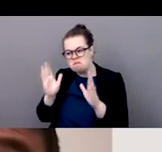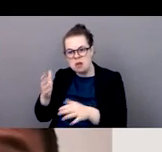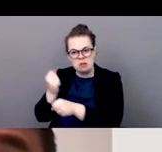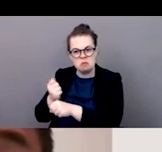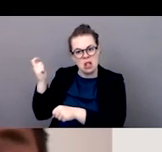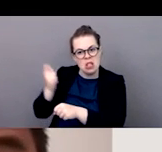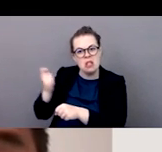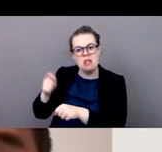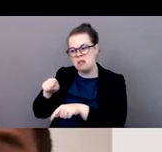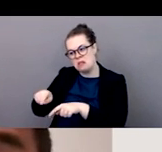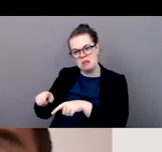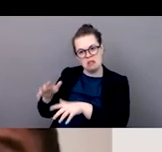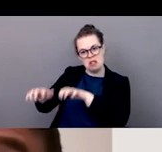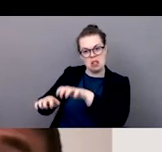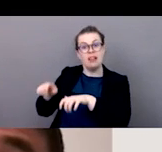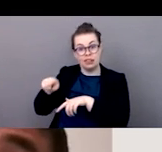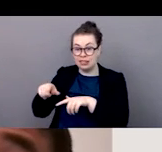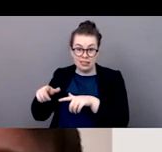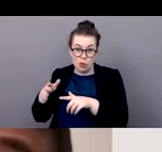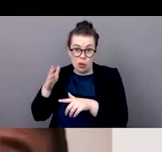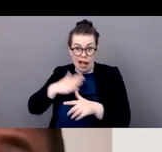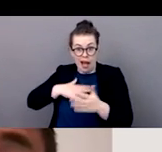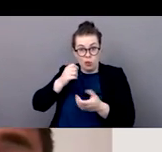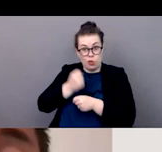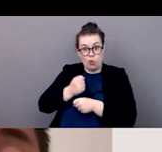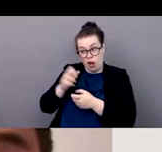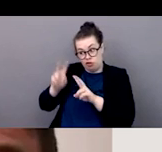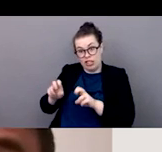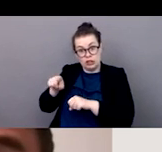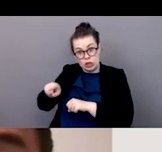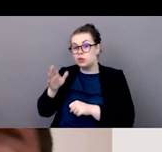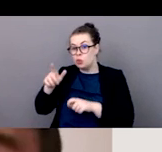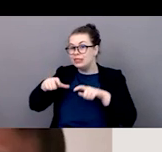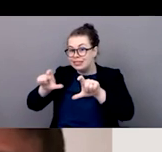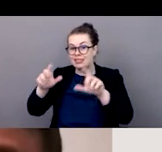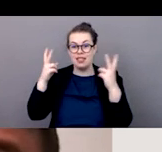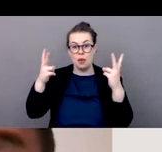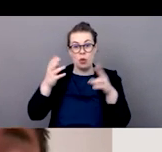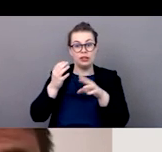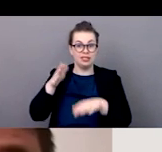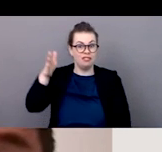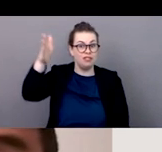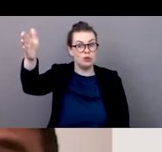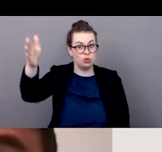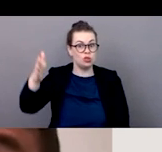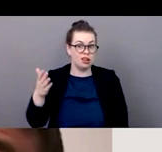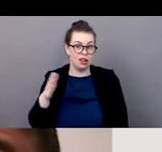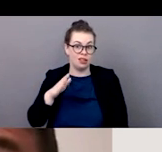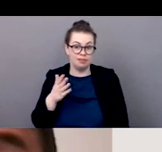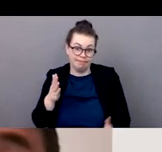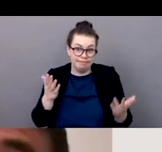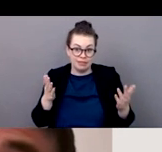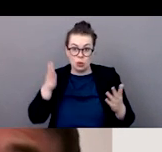on voudrait justement disséminer aussi ces résultats en utilisant notre réseau d'organisation d